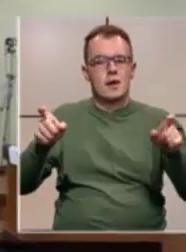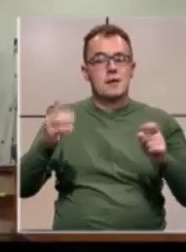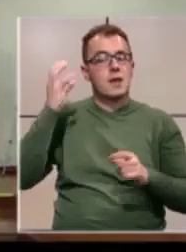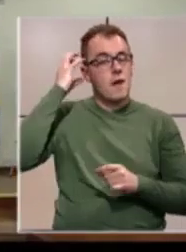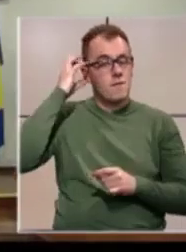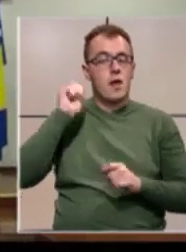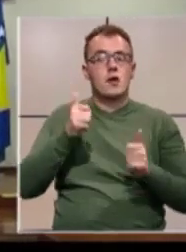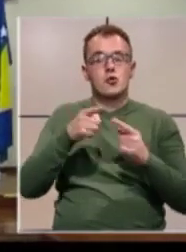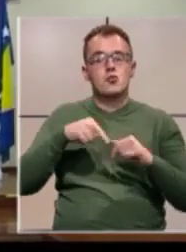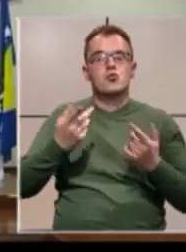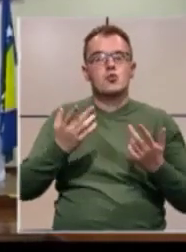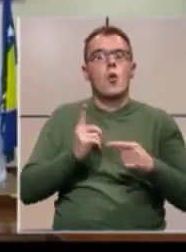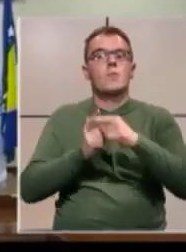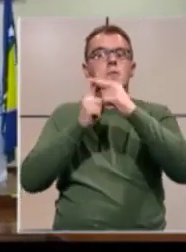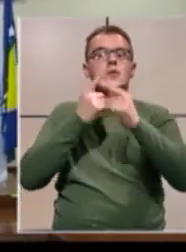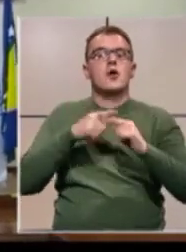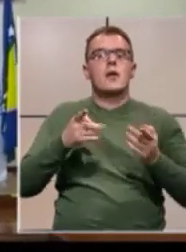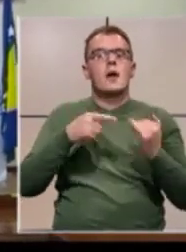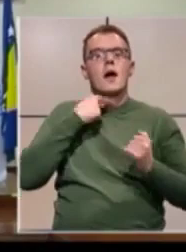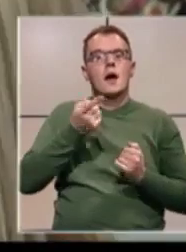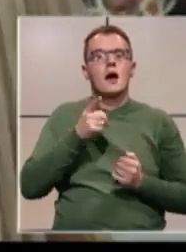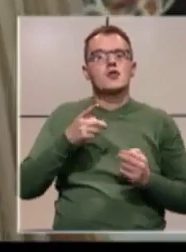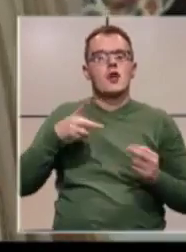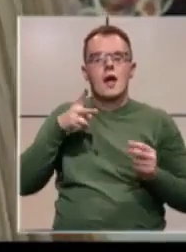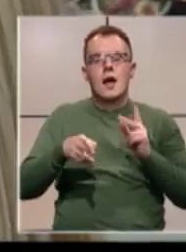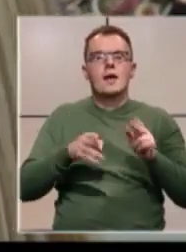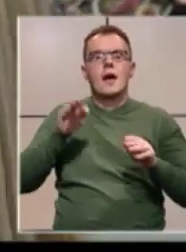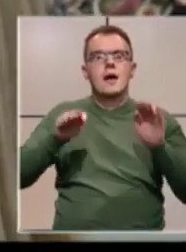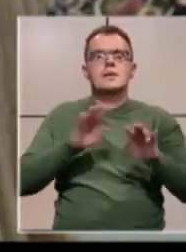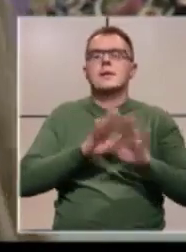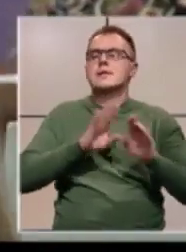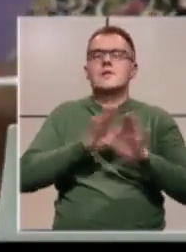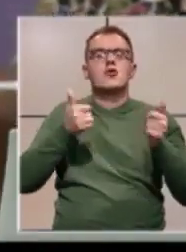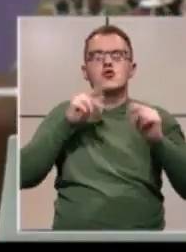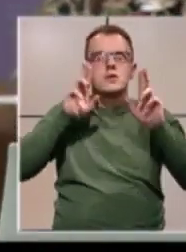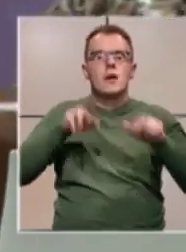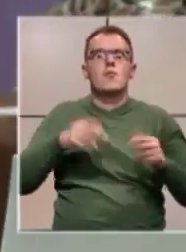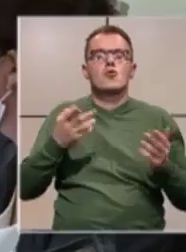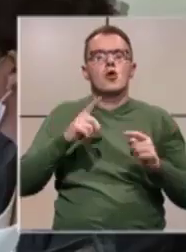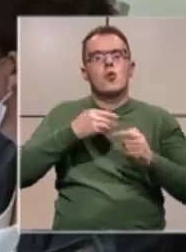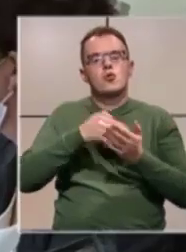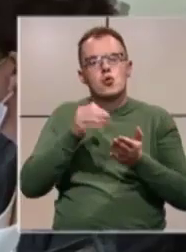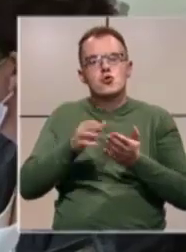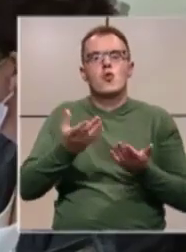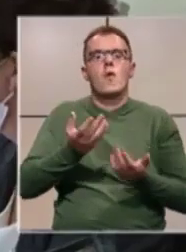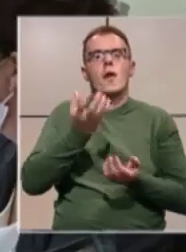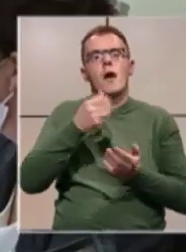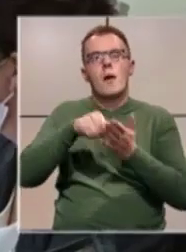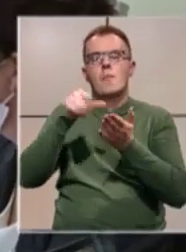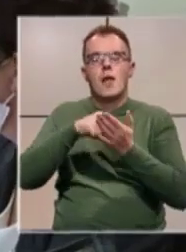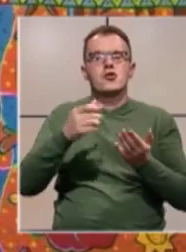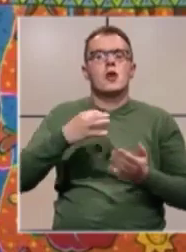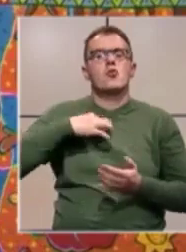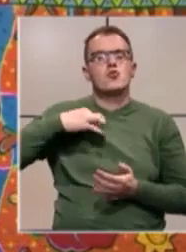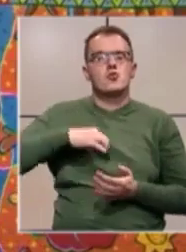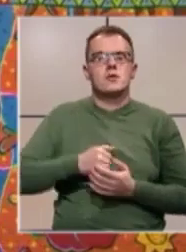Vladajući su optimistični jer su, kaže, rezali sve što se može rezati od materialnih troškova do plaća dužnostnicima.